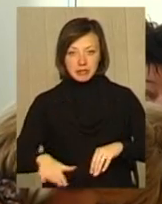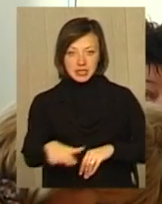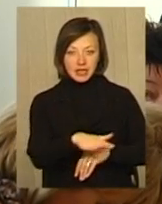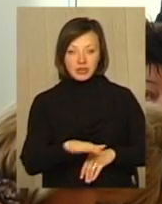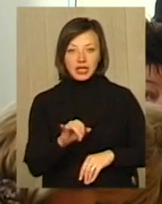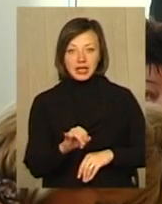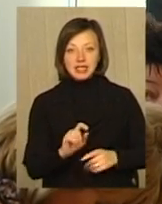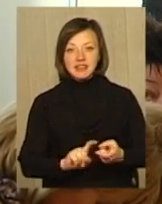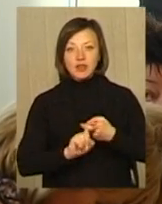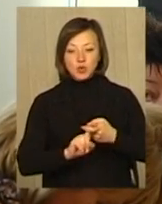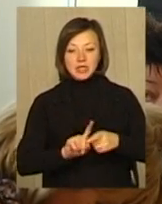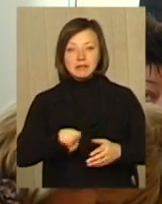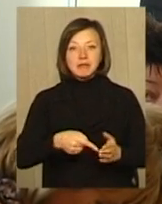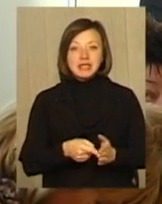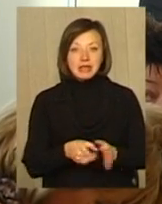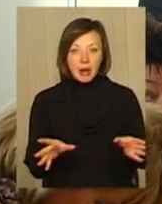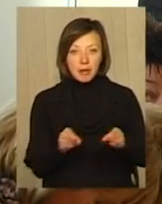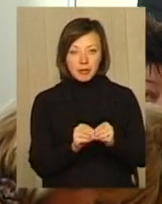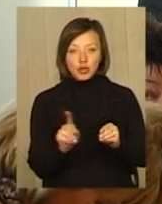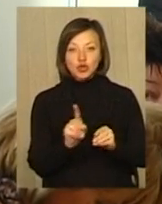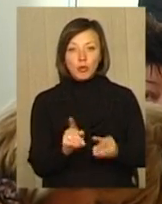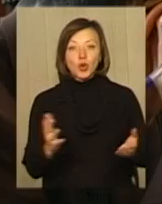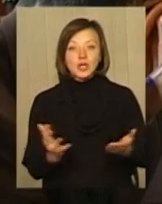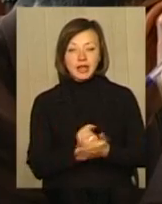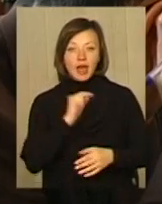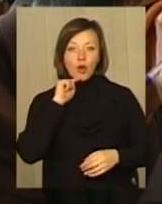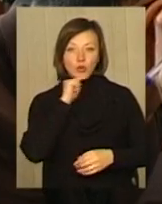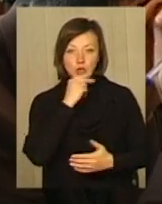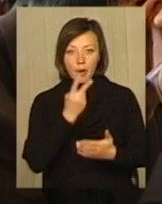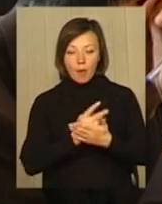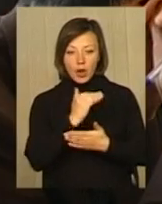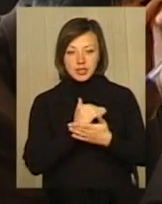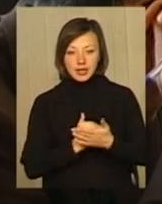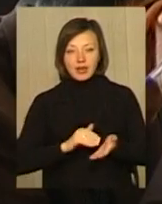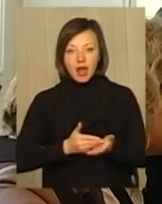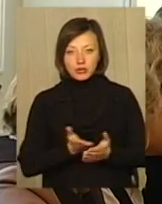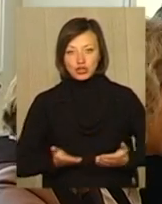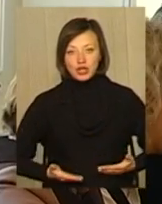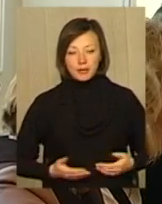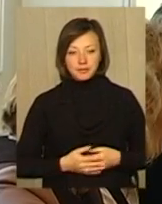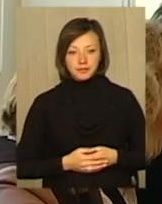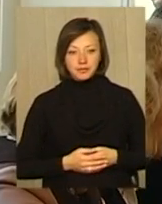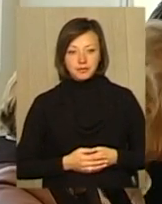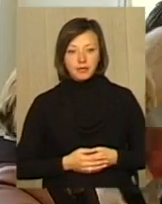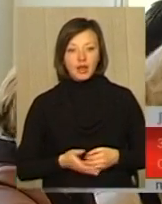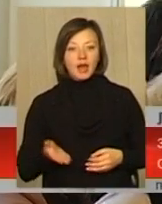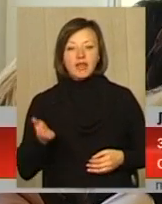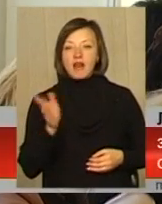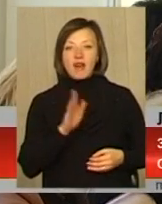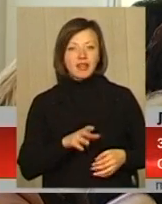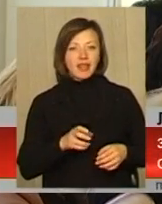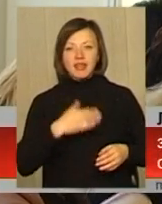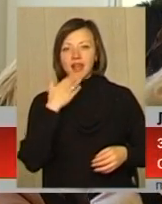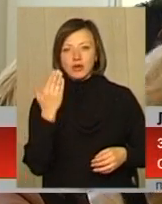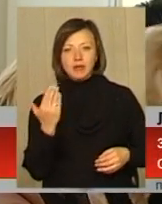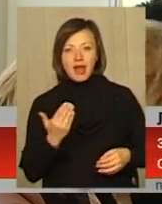її зв'язку із містами з метою досягнення економічних показників і якості життя. Давайте не розпилятись в загальному.